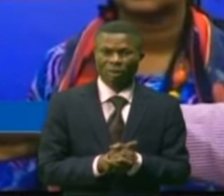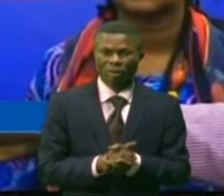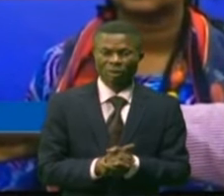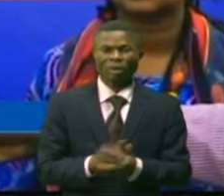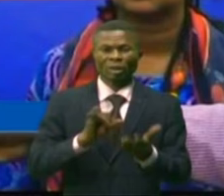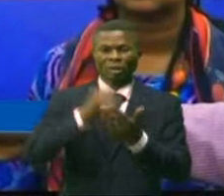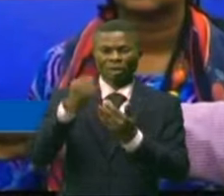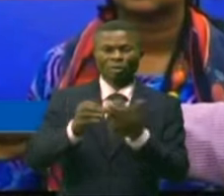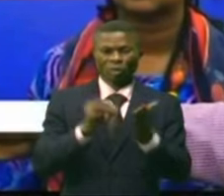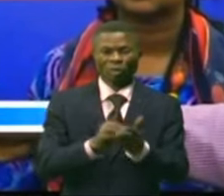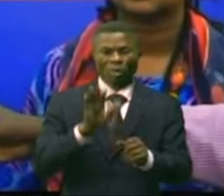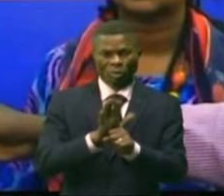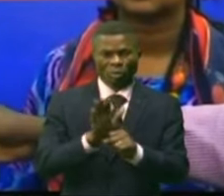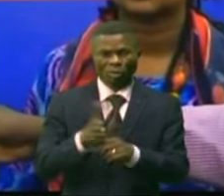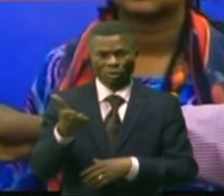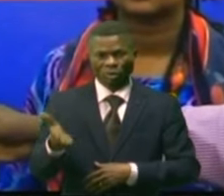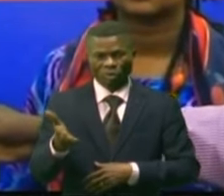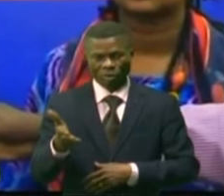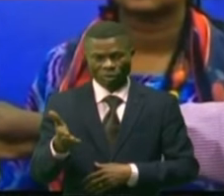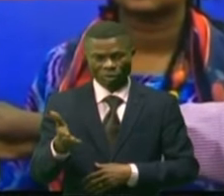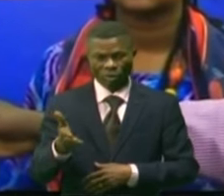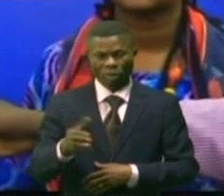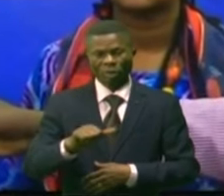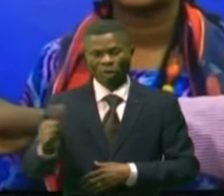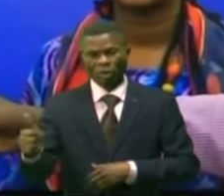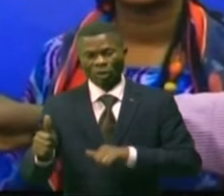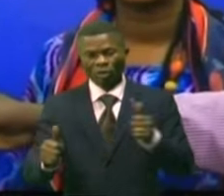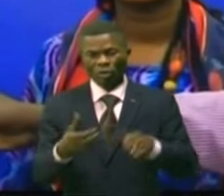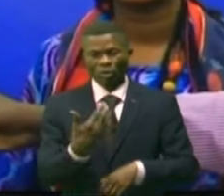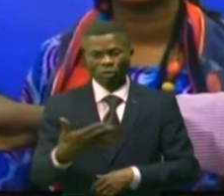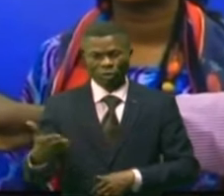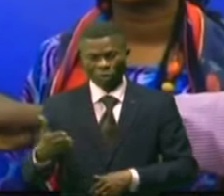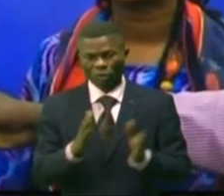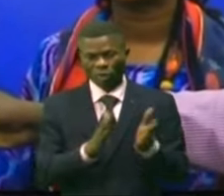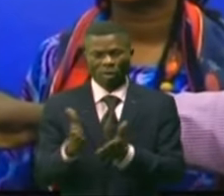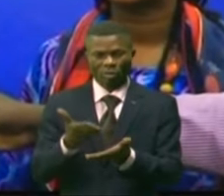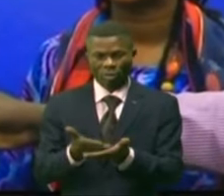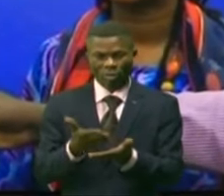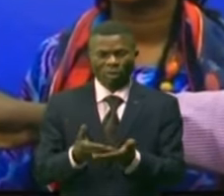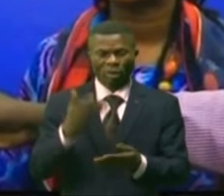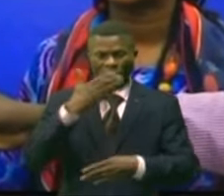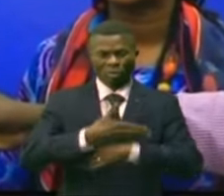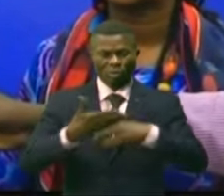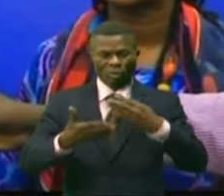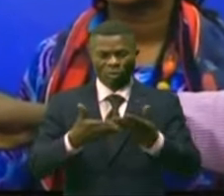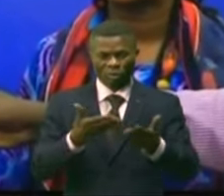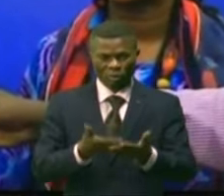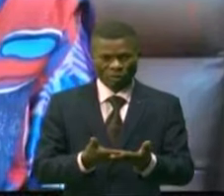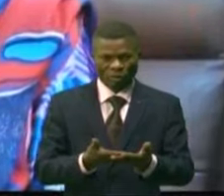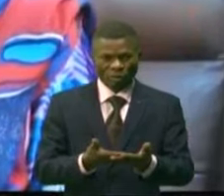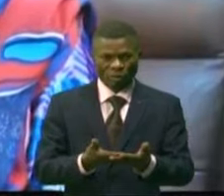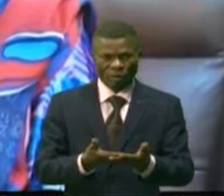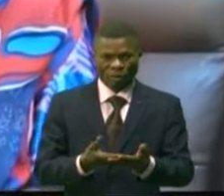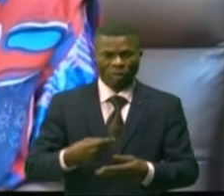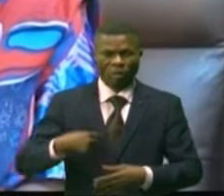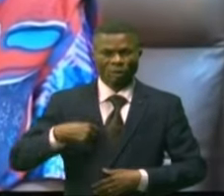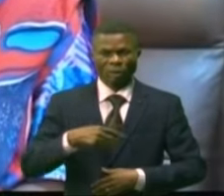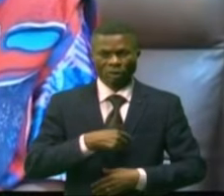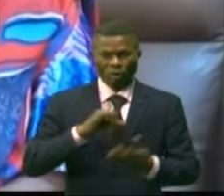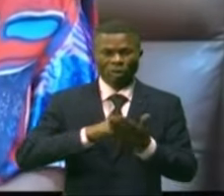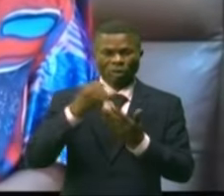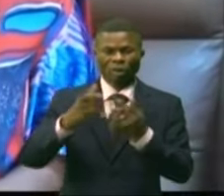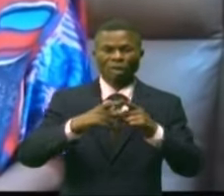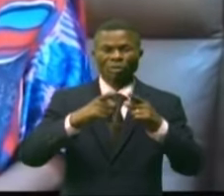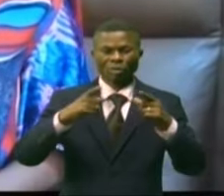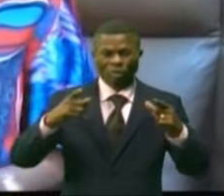'autres projets qui reposent sur d'autres instruments financiers du ministère des affaires étrangères français. Nous avons plusieurs projets, par exemple